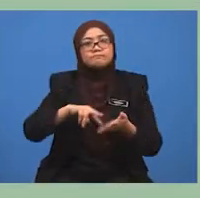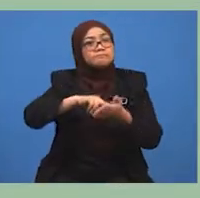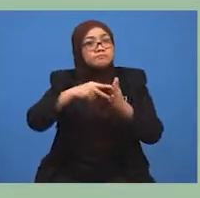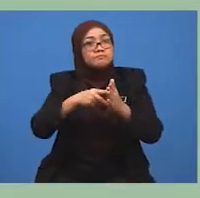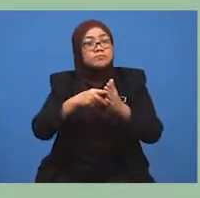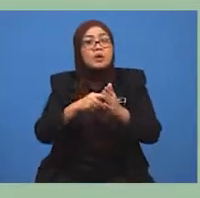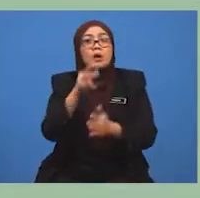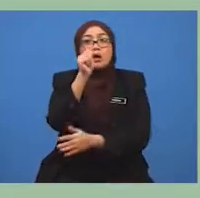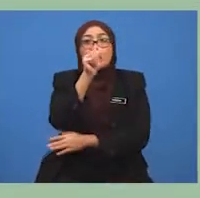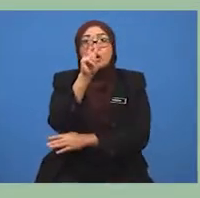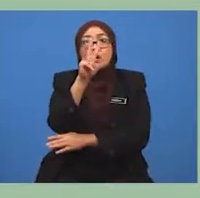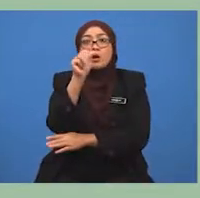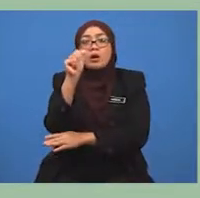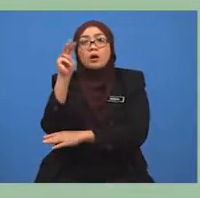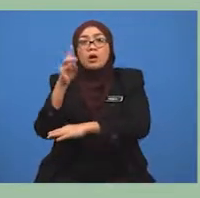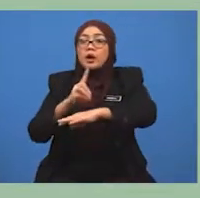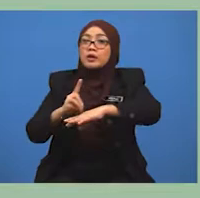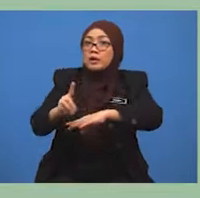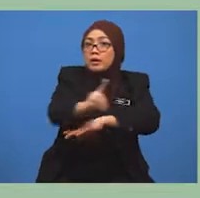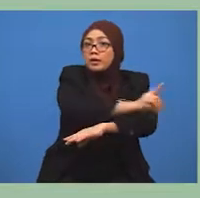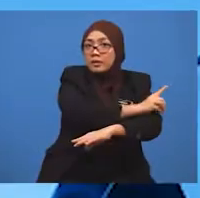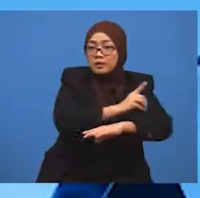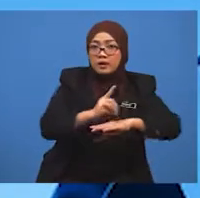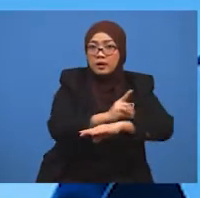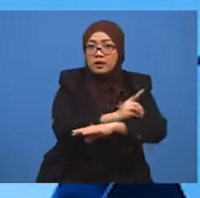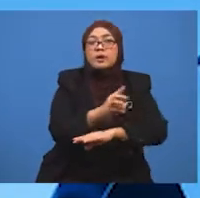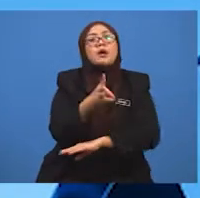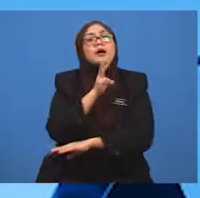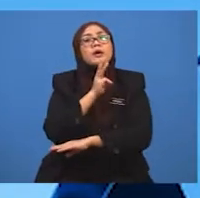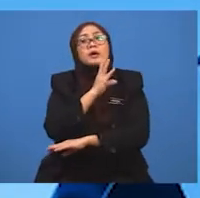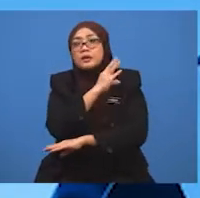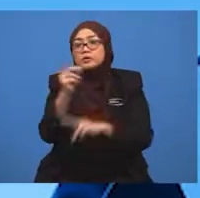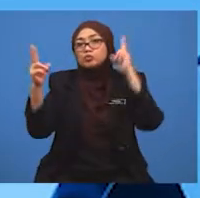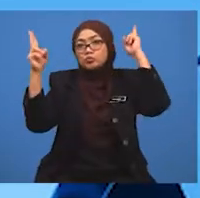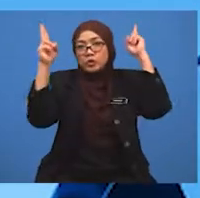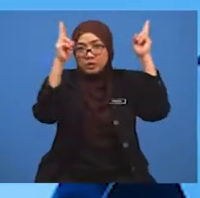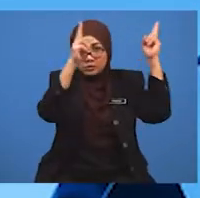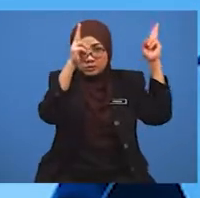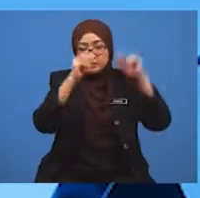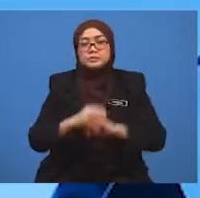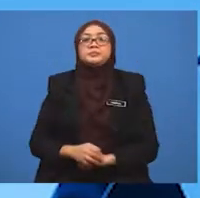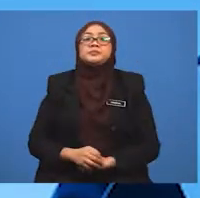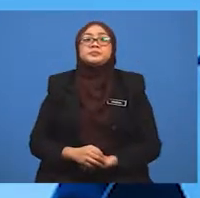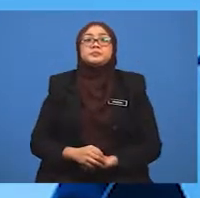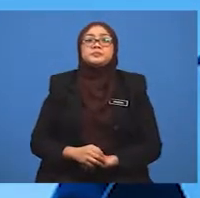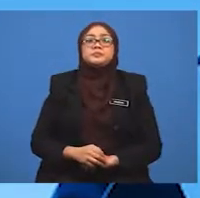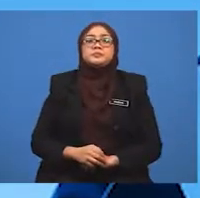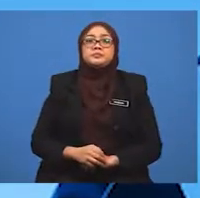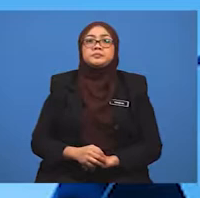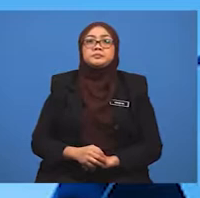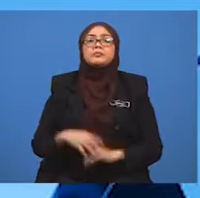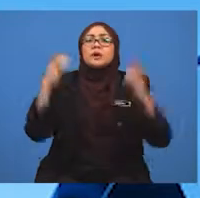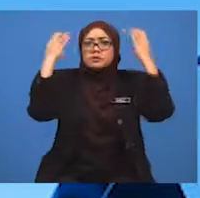darat, air dan udara. Sebelum meneruskan pembelajaran kita pada hari ini,